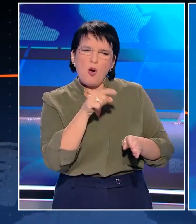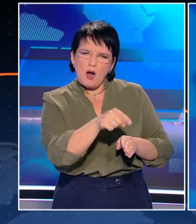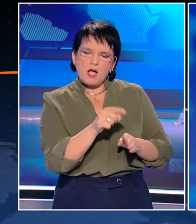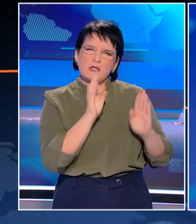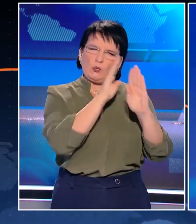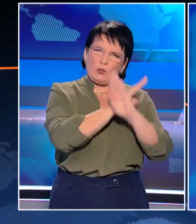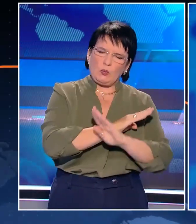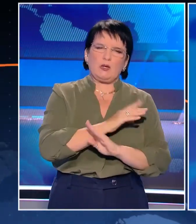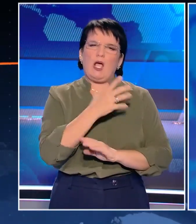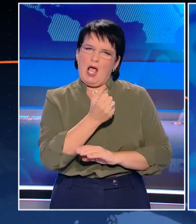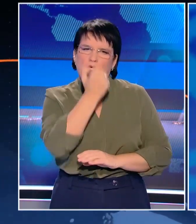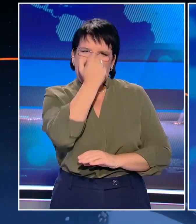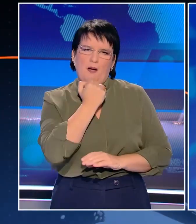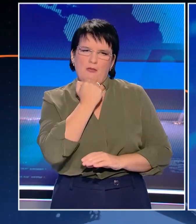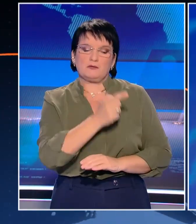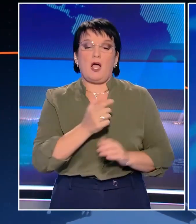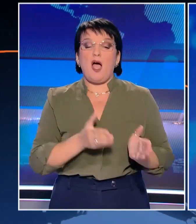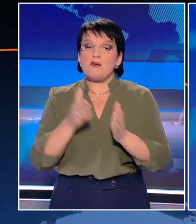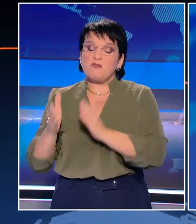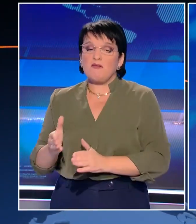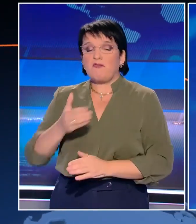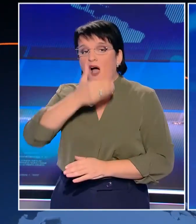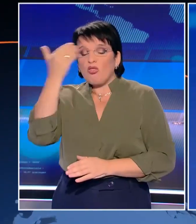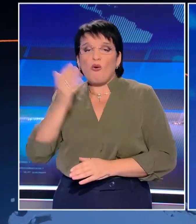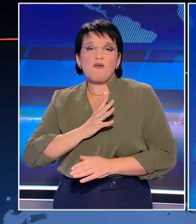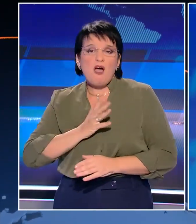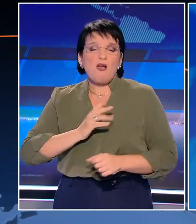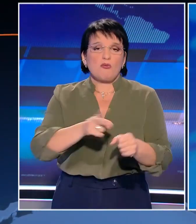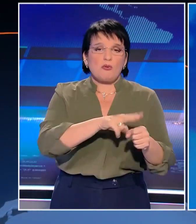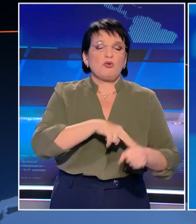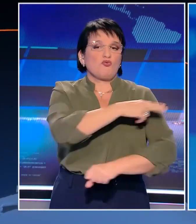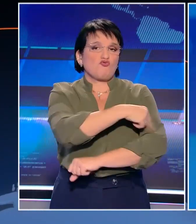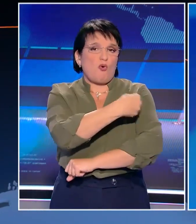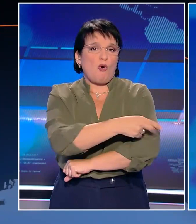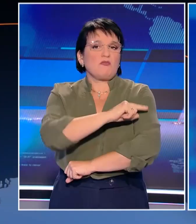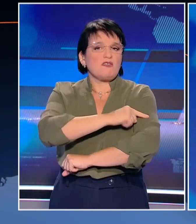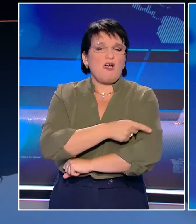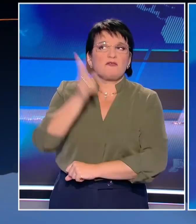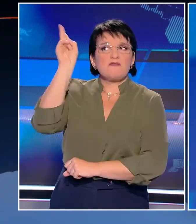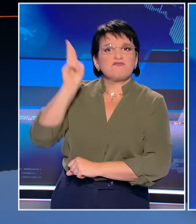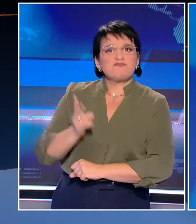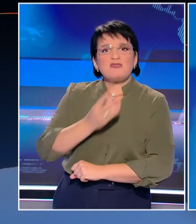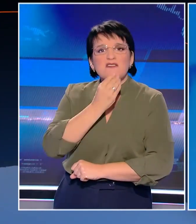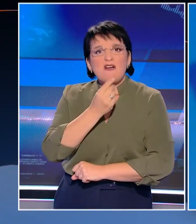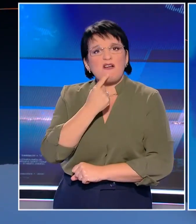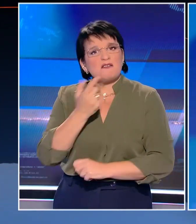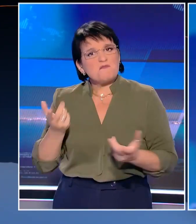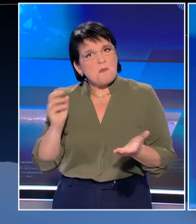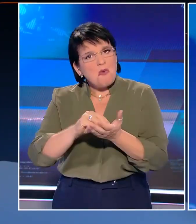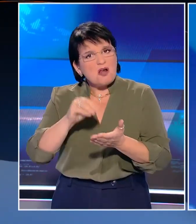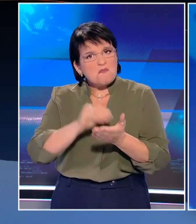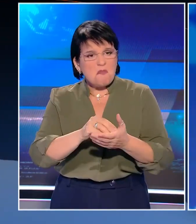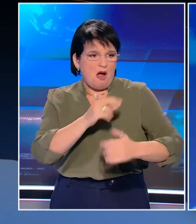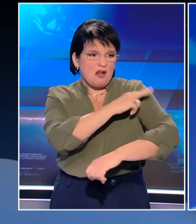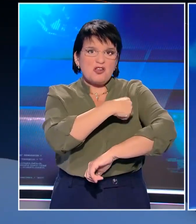Την ίδια ώρα το δράμα των αμάχων δεν έχει τέλος με τις νοσοκομειακές αρχές να κατηγορούν το Ισραήλ πως βομβαρδίζει συνεχώς